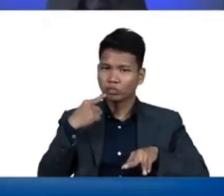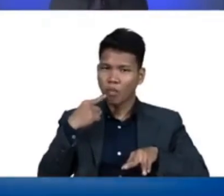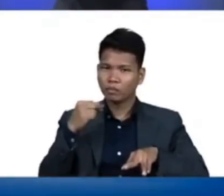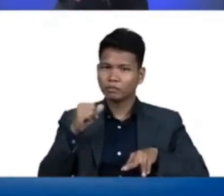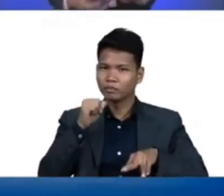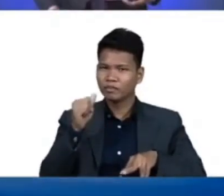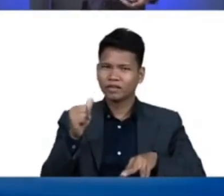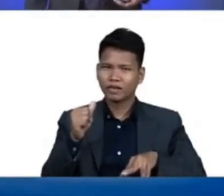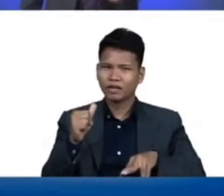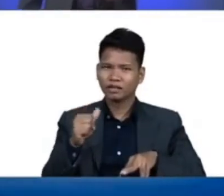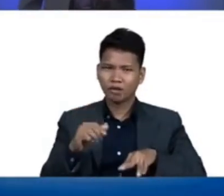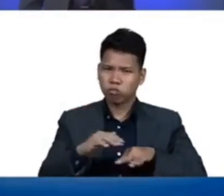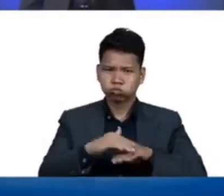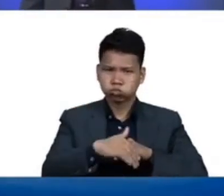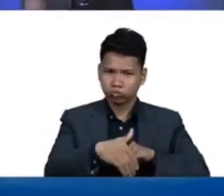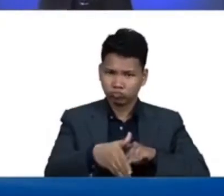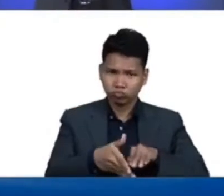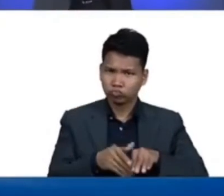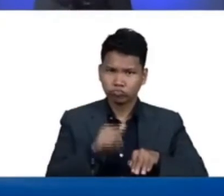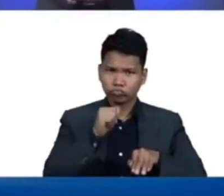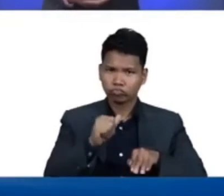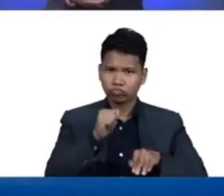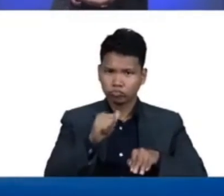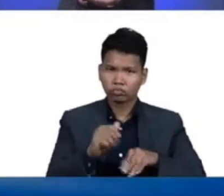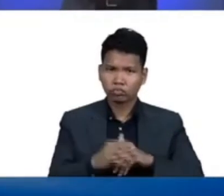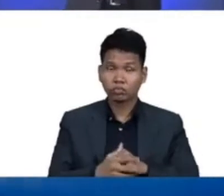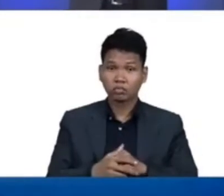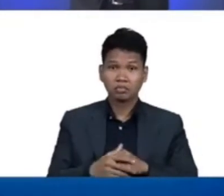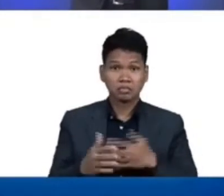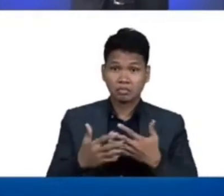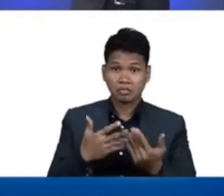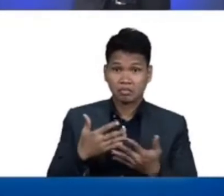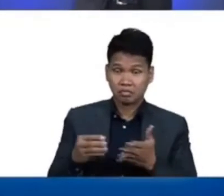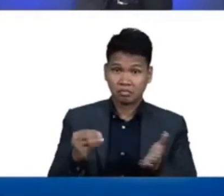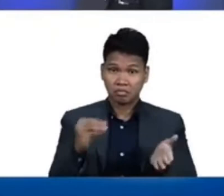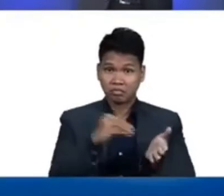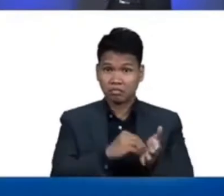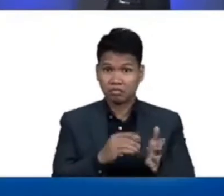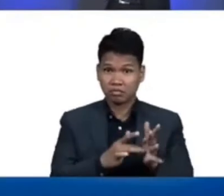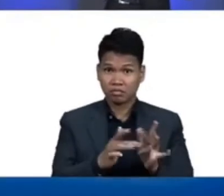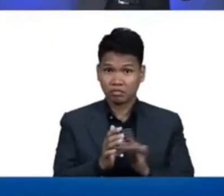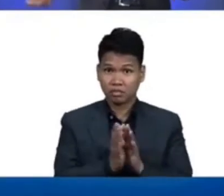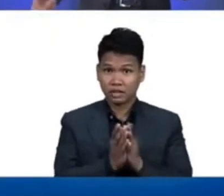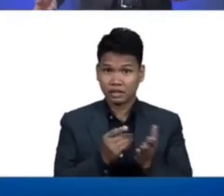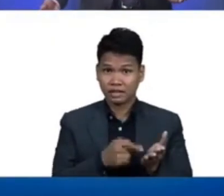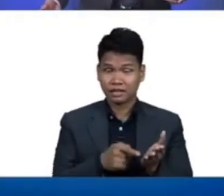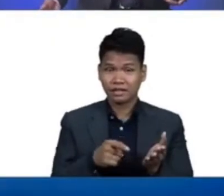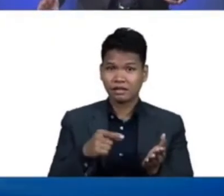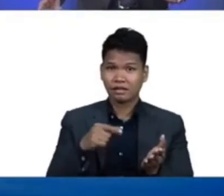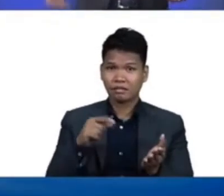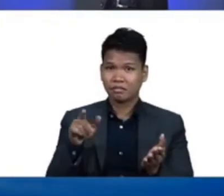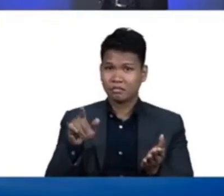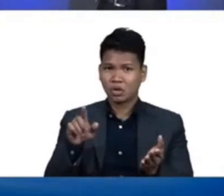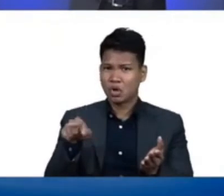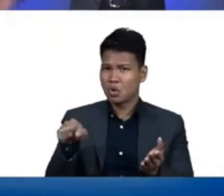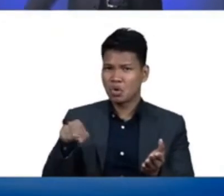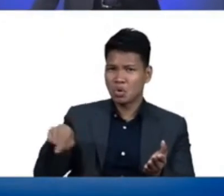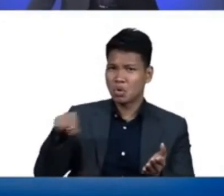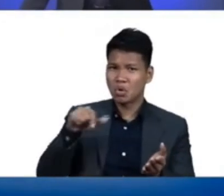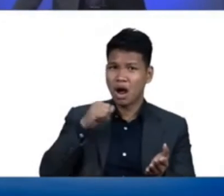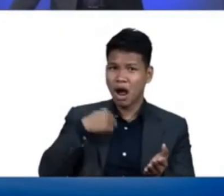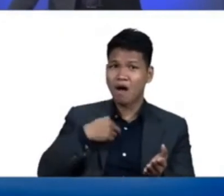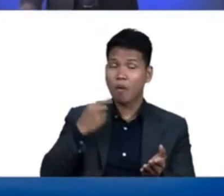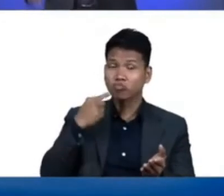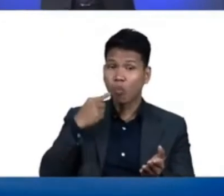hindi po yung buo titignan po natin nevertheless of those that chew the cod who have cloven